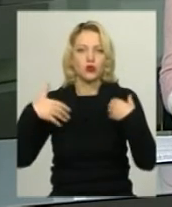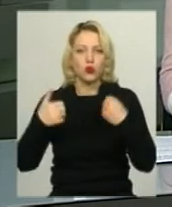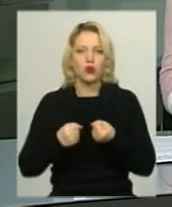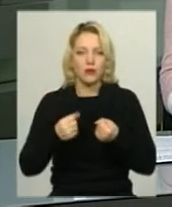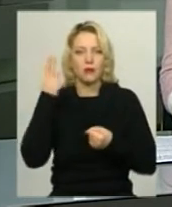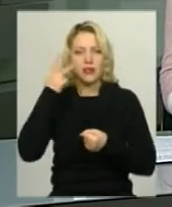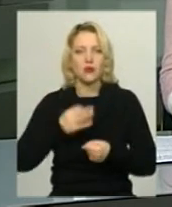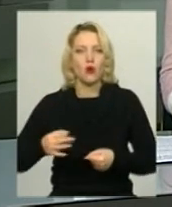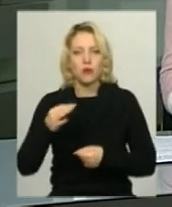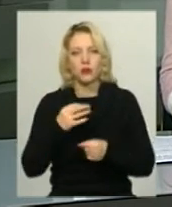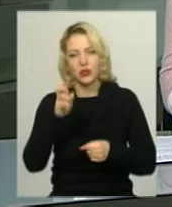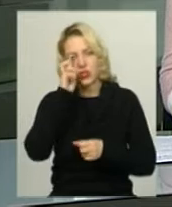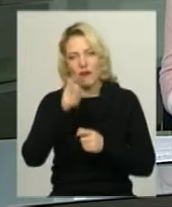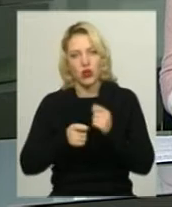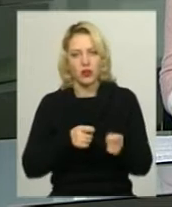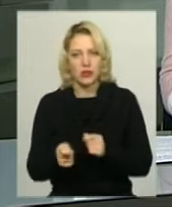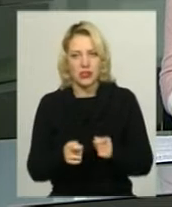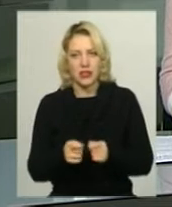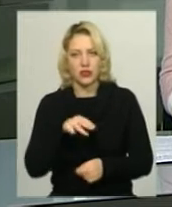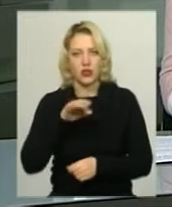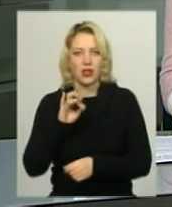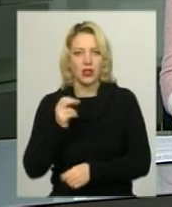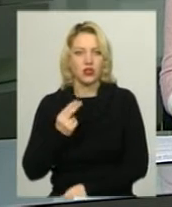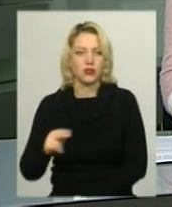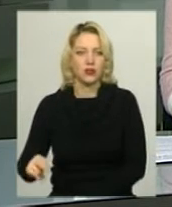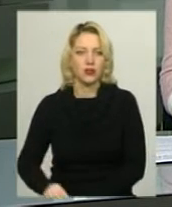Хмельницької обласної державної адміністрації Ольга Трач.